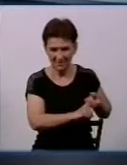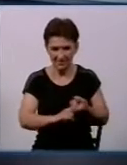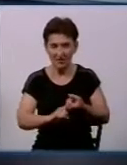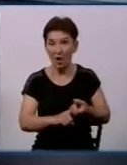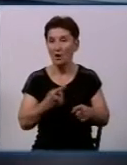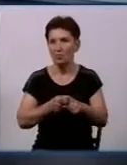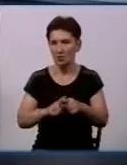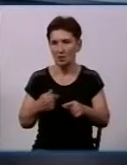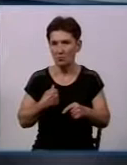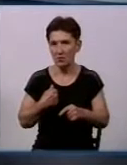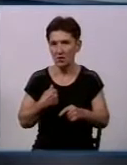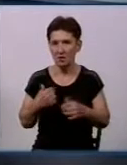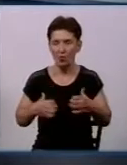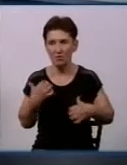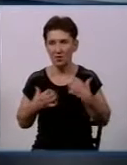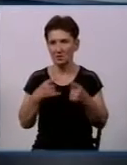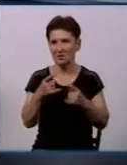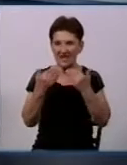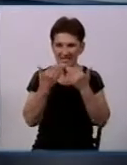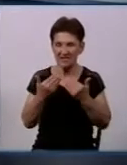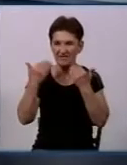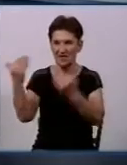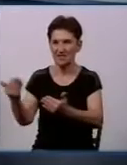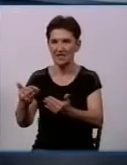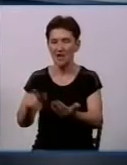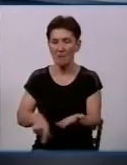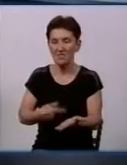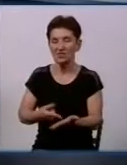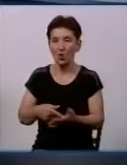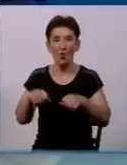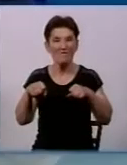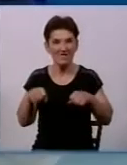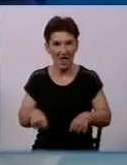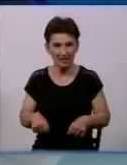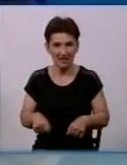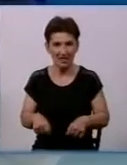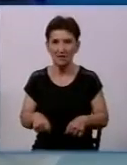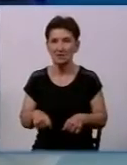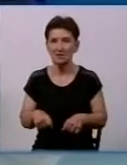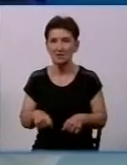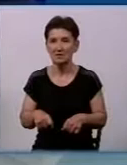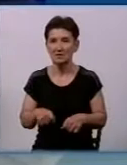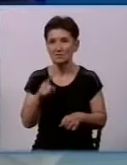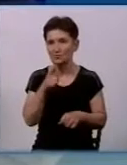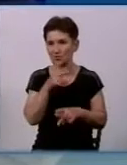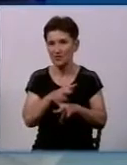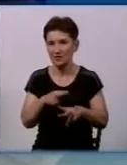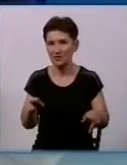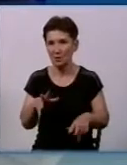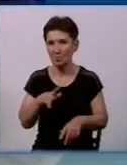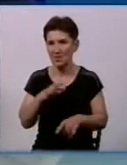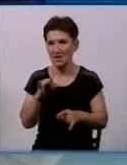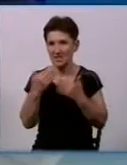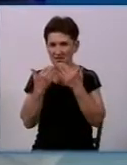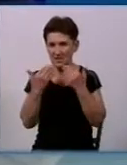і були ініціаторами звернення до міської влади, до міського голови. І тому числі одночасно з нами було звернення